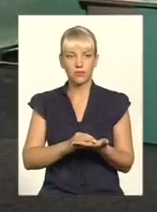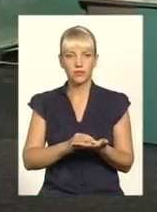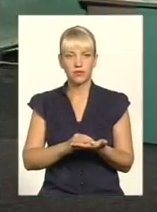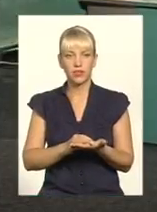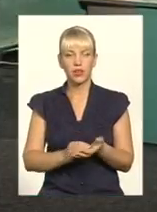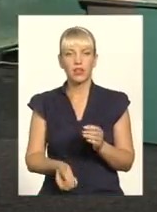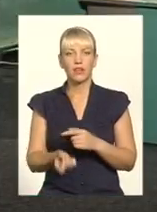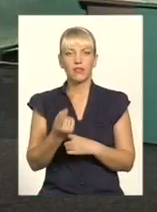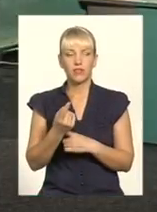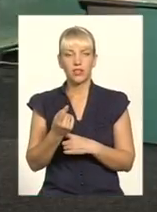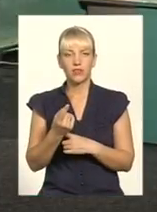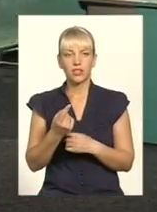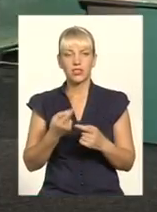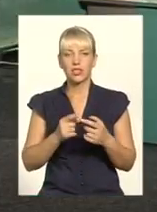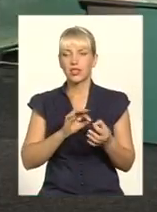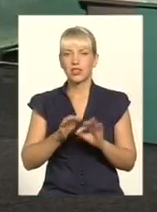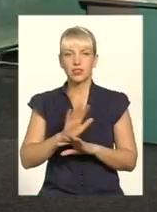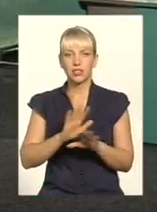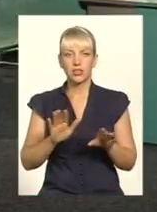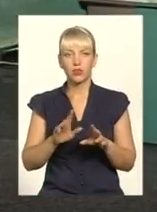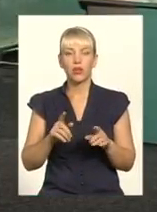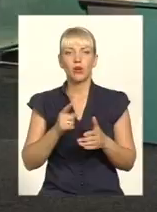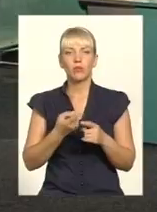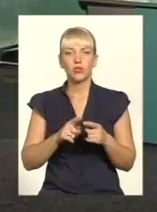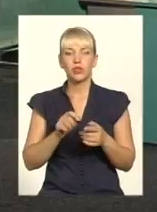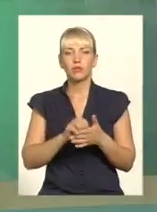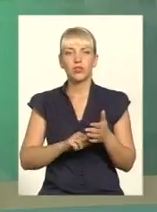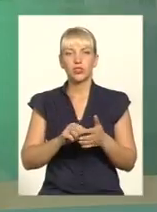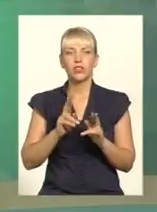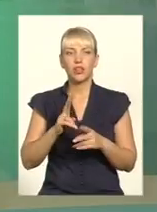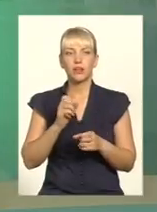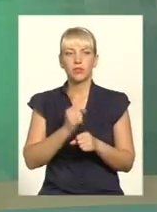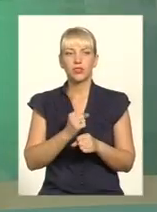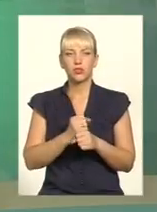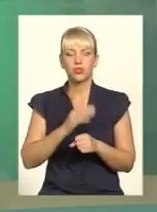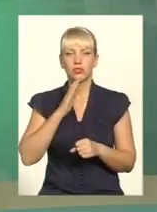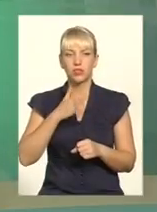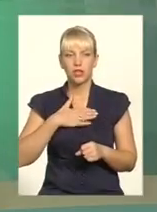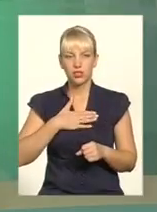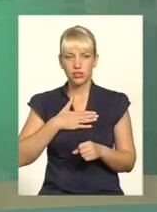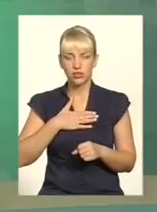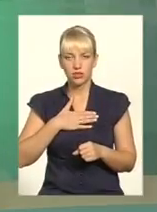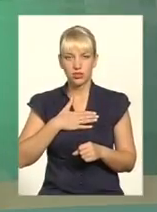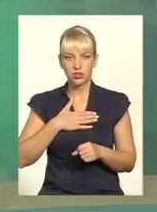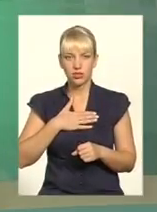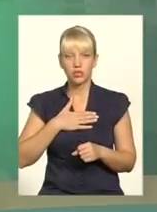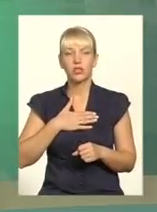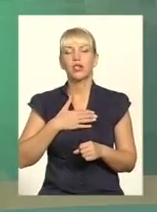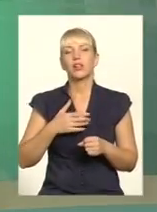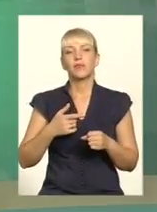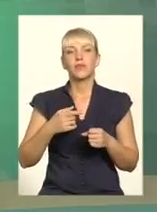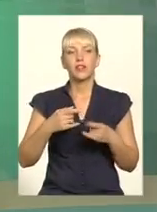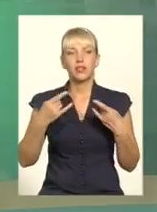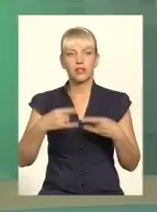Виявити нескладно. Нескладно по тій причині, що як працюють наші фактицій, так і, дякувати Богу, працюють наші телерадіоканали, які